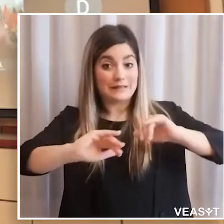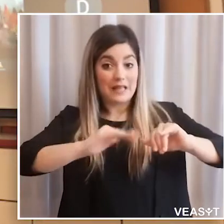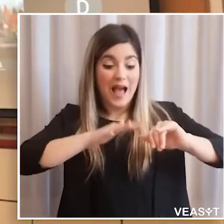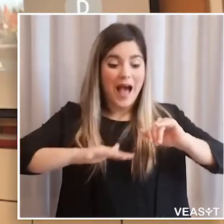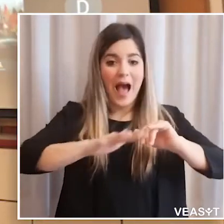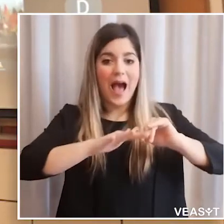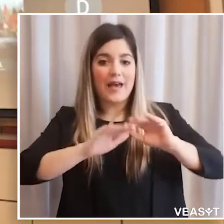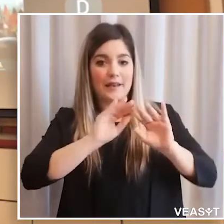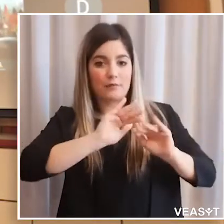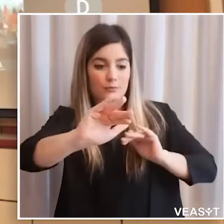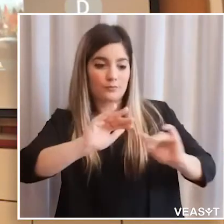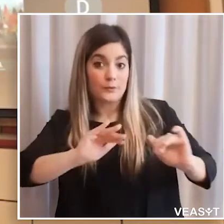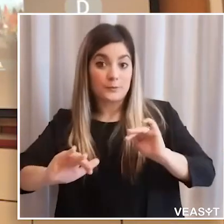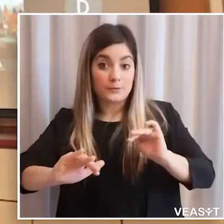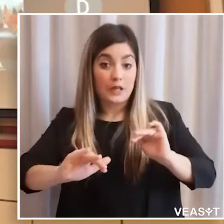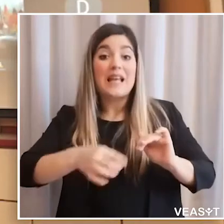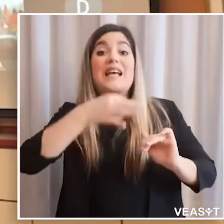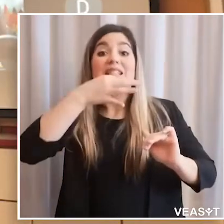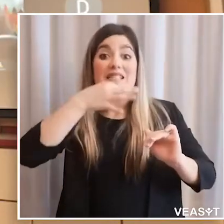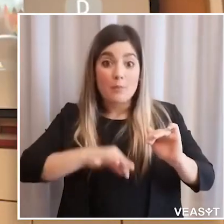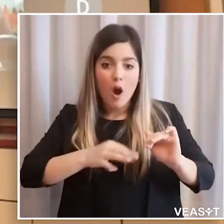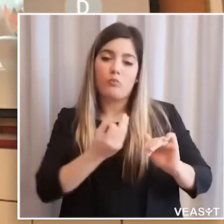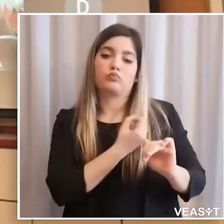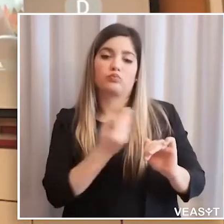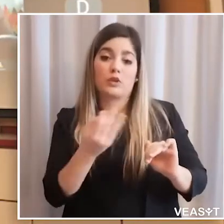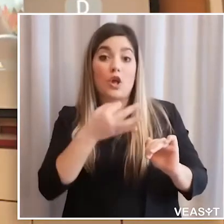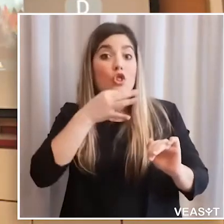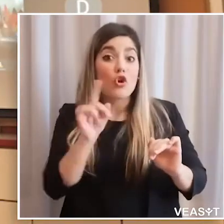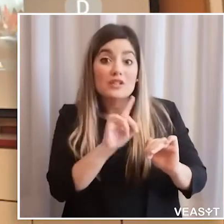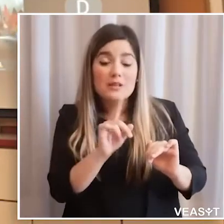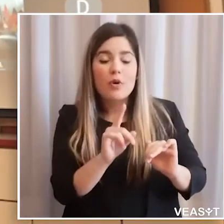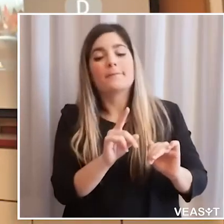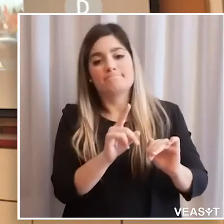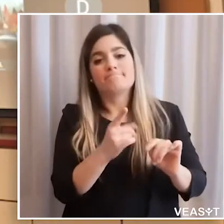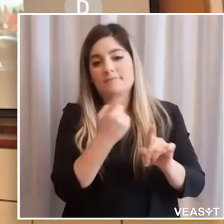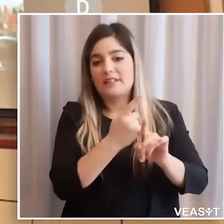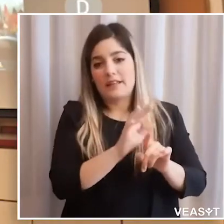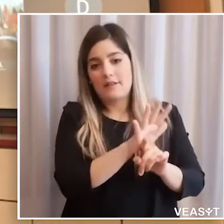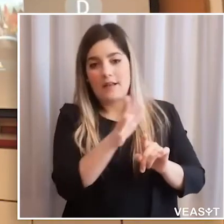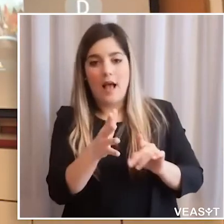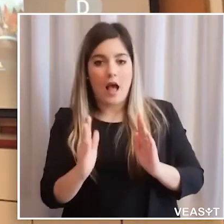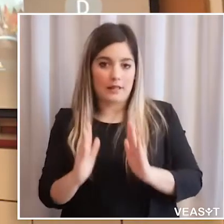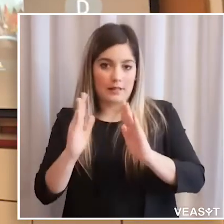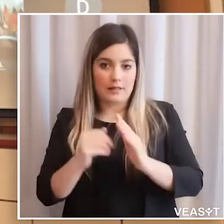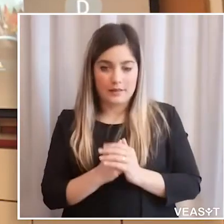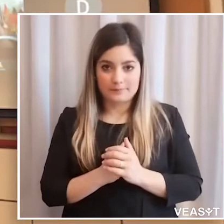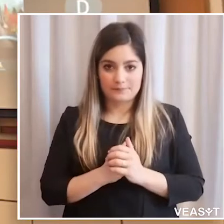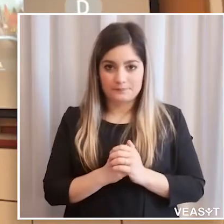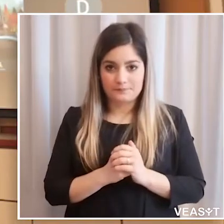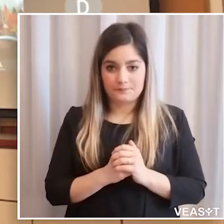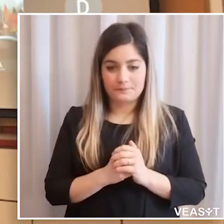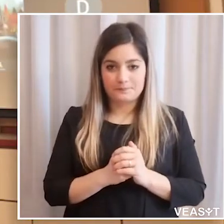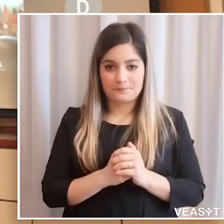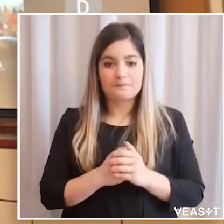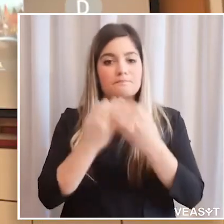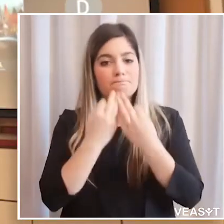tenere specializzato o distinto un'attività piuttosto che un'altra, distinguere comunque delle aree all'interno dello stesso stabile. Altrimenti, se si può avere a disposizione